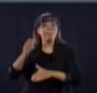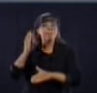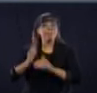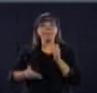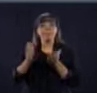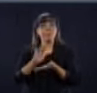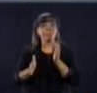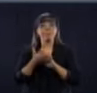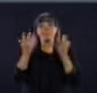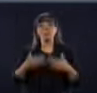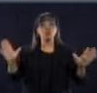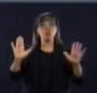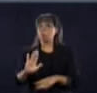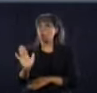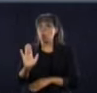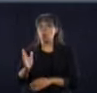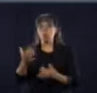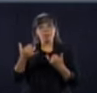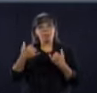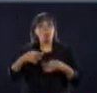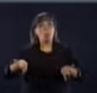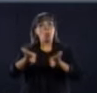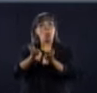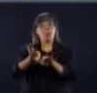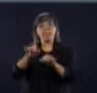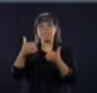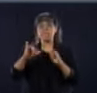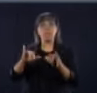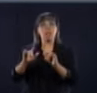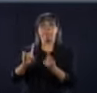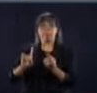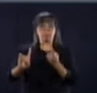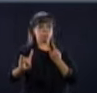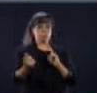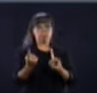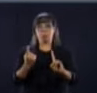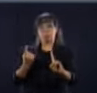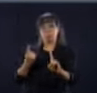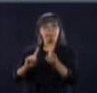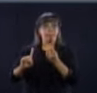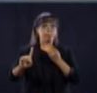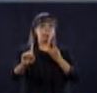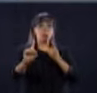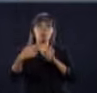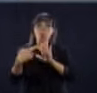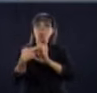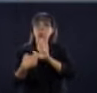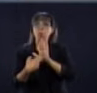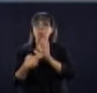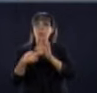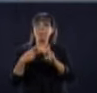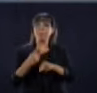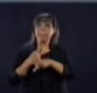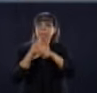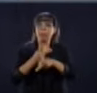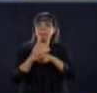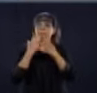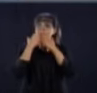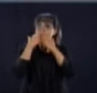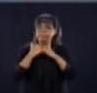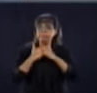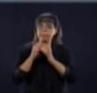Il est trop tôt pour arrêter nos efforts de distance sociale et physique. Nous avons été exemplaires dans la phase de confinement.